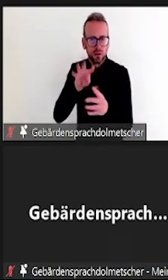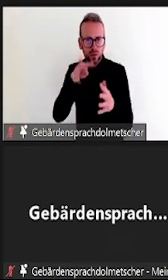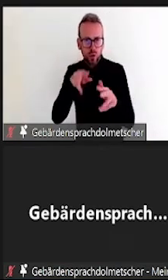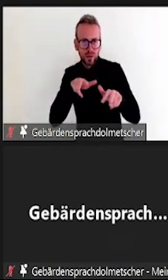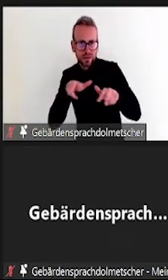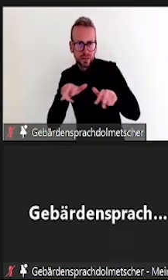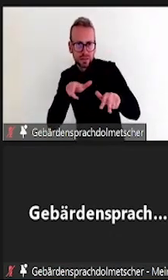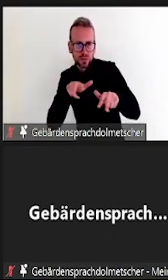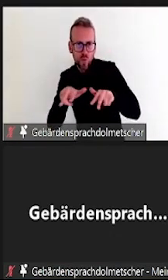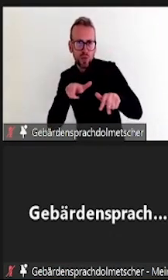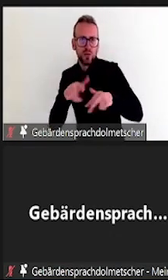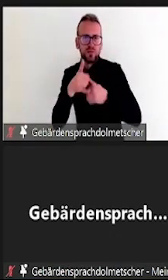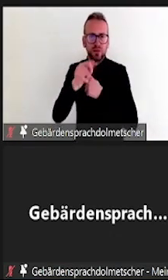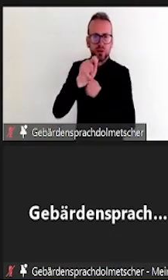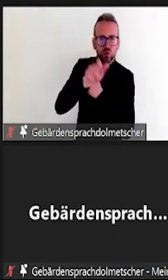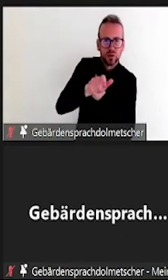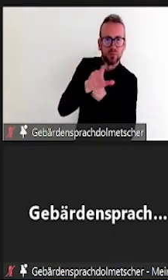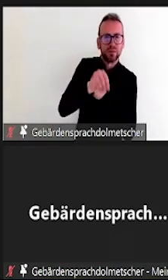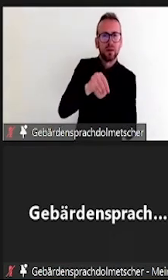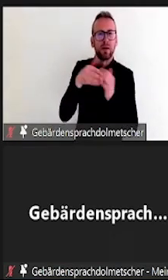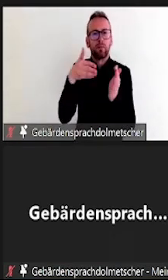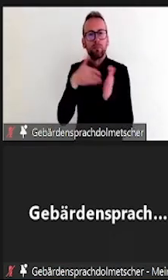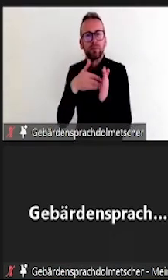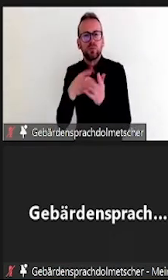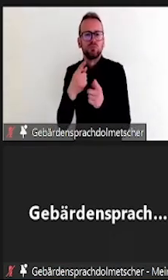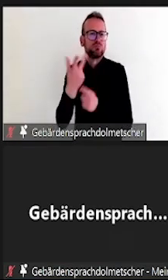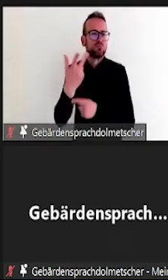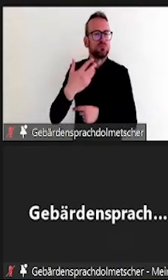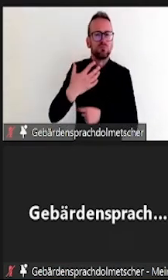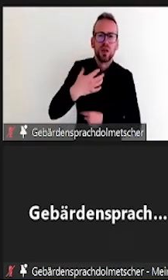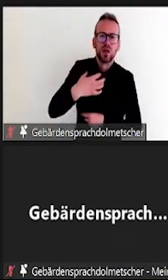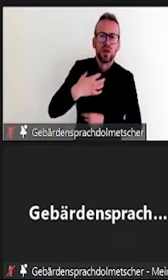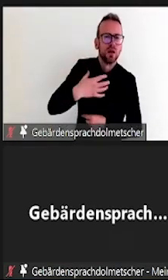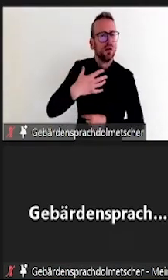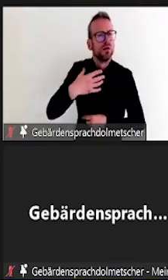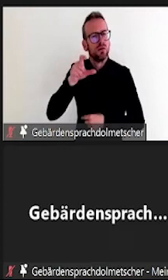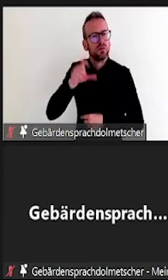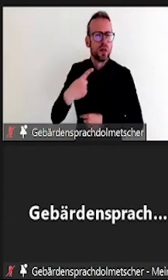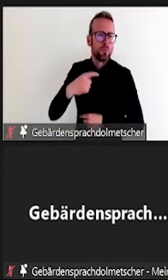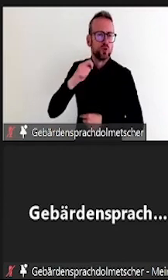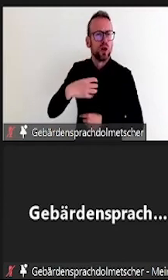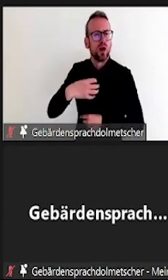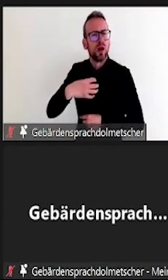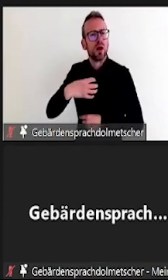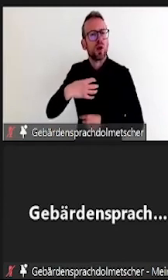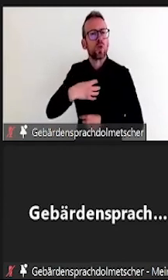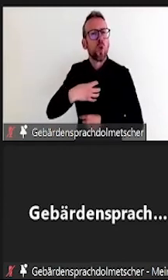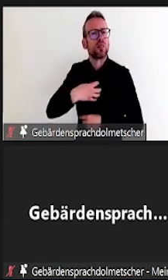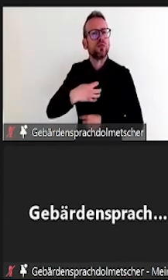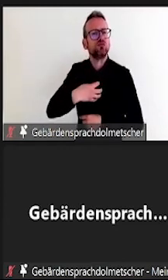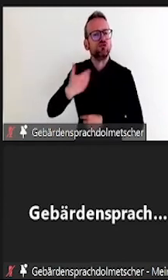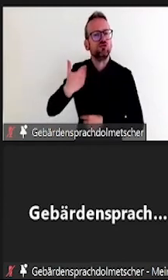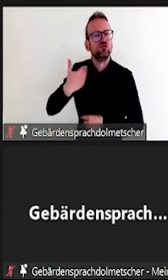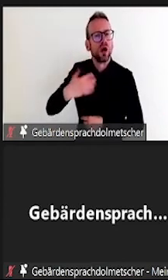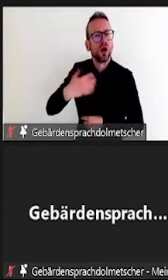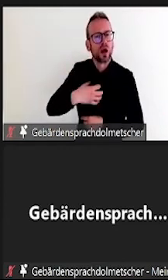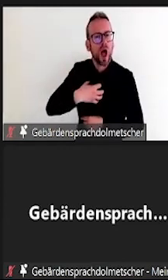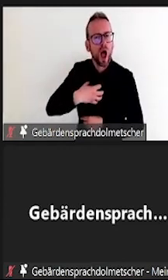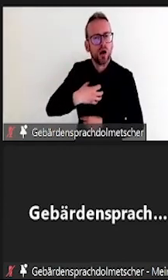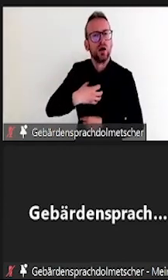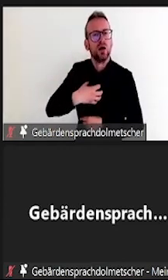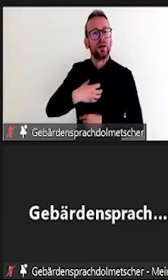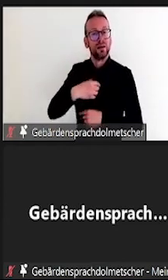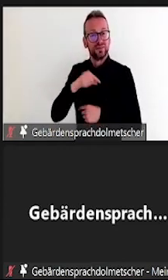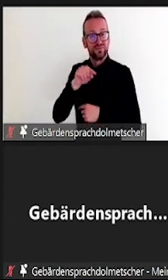Hier sehen Sie einmal kurz die Agenda. Wir haben den Vortrag in drei Bereiche aufgeteilt. Zuerst wollen wir in Anlehnung an die